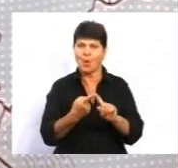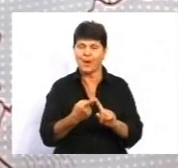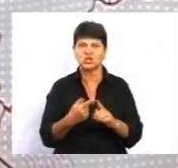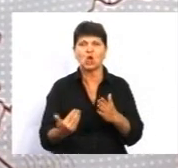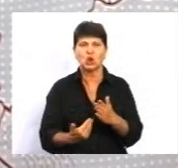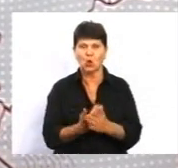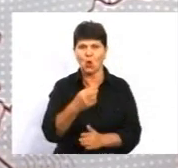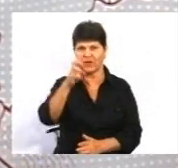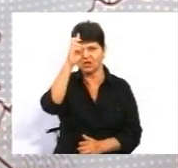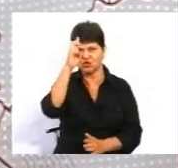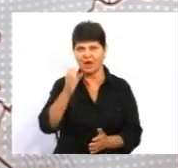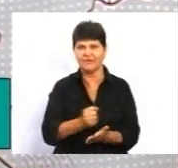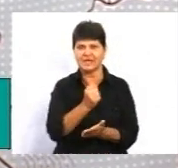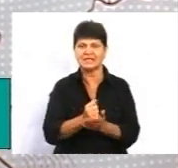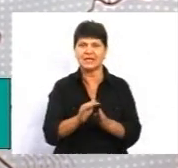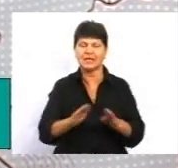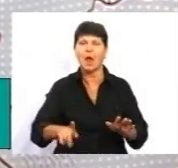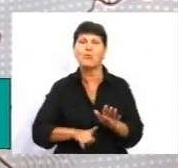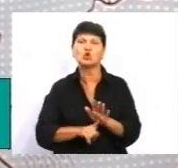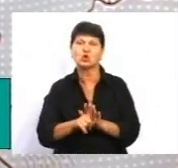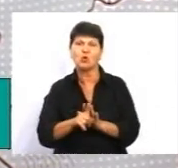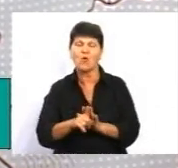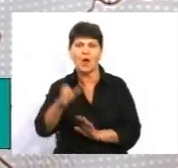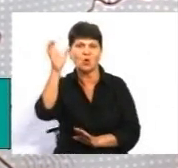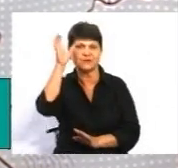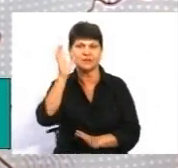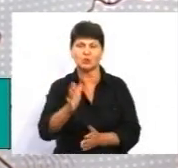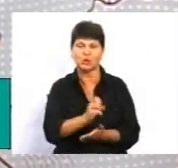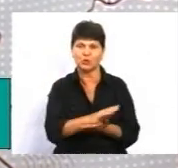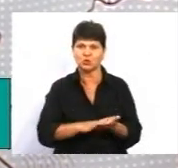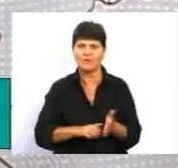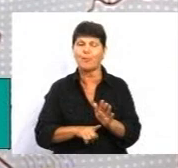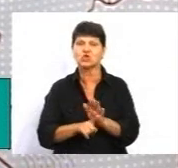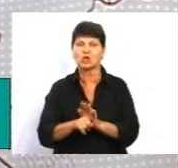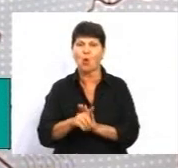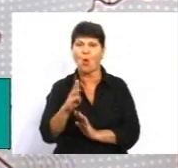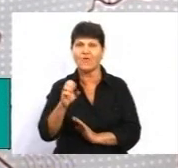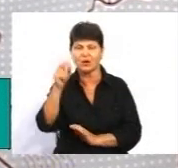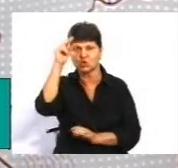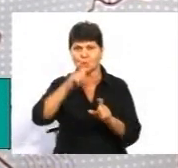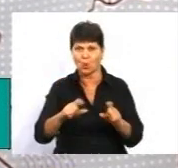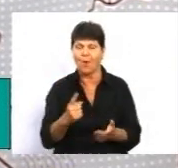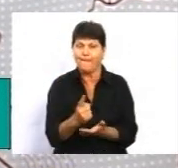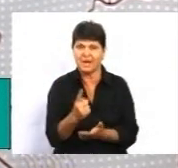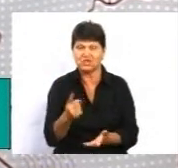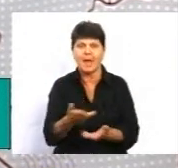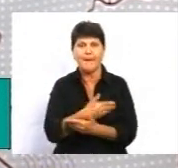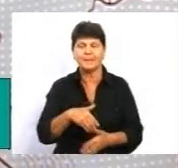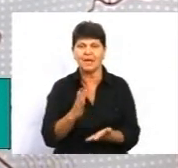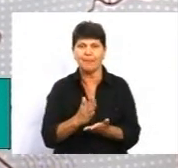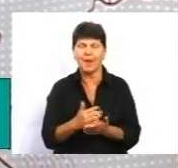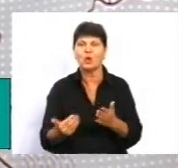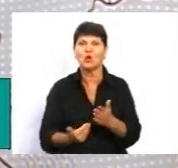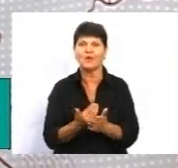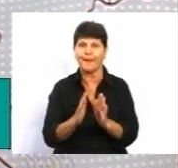державний стандарт початкової освіти, він буде продовжуватися в початковій школі вперше теж. Ми маємо нові підручники,